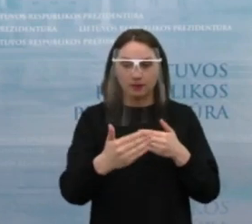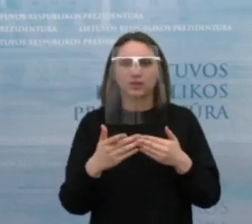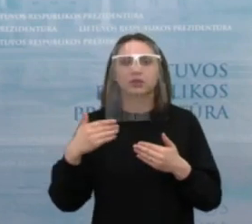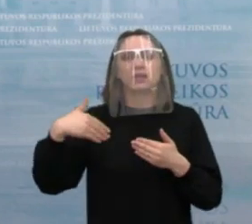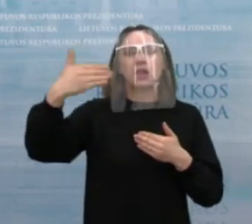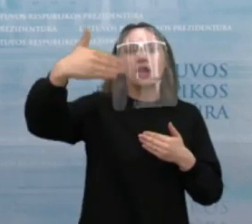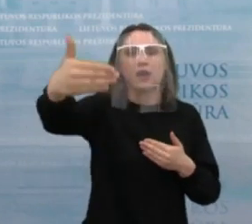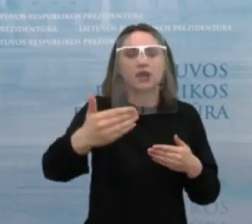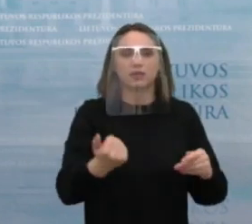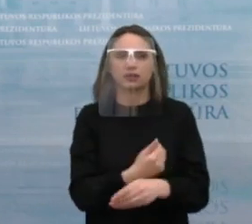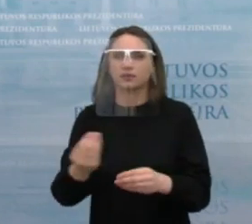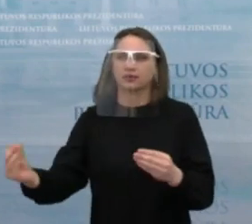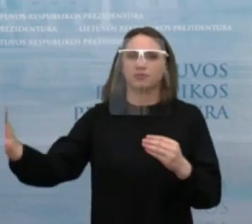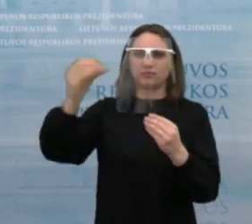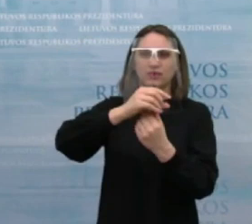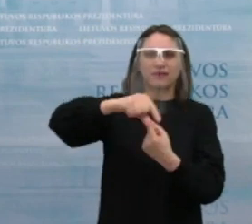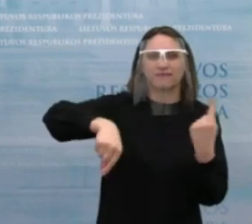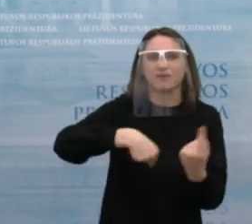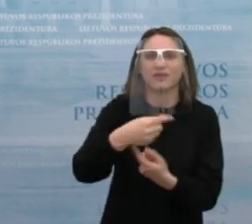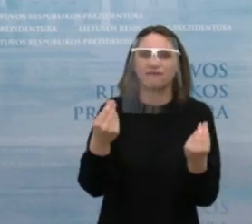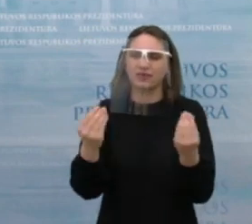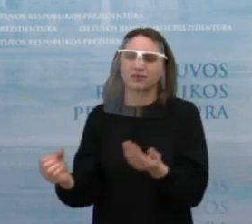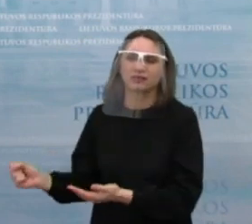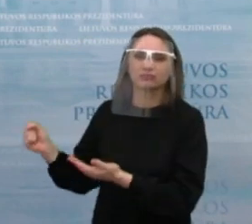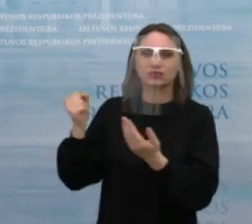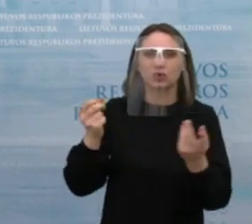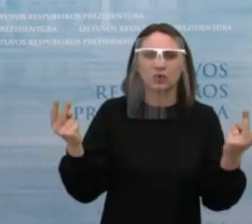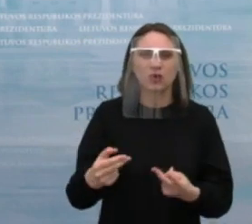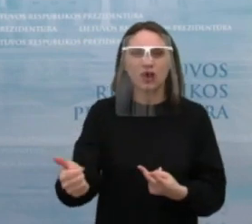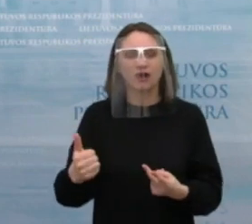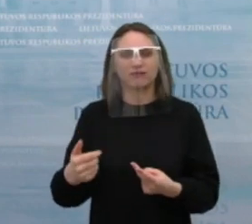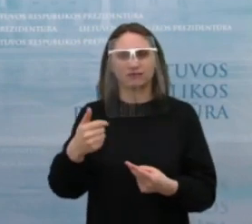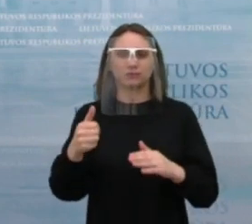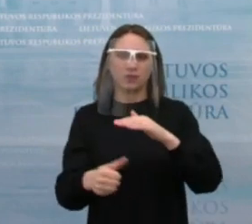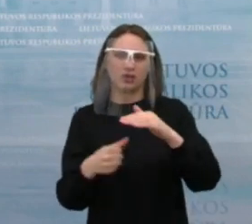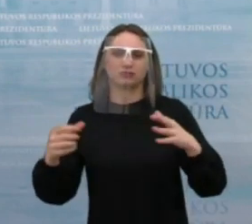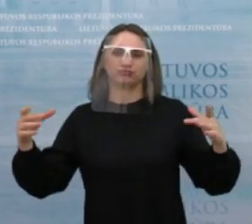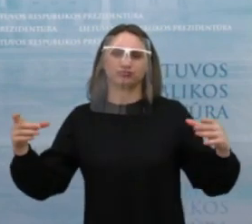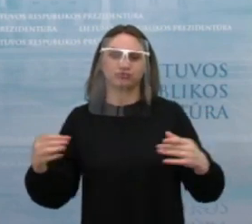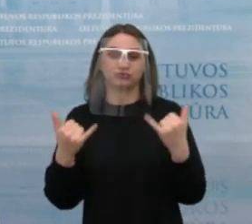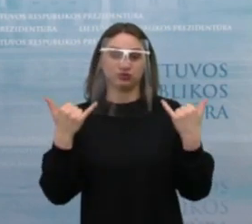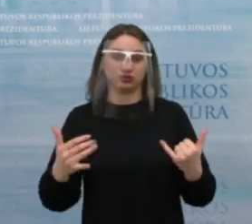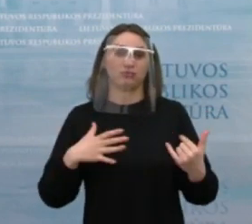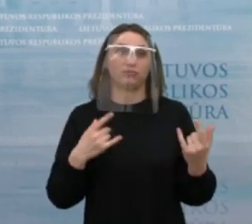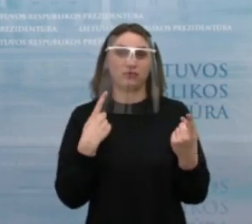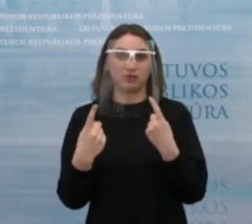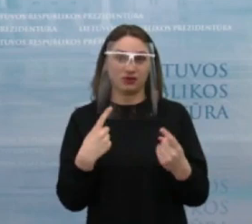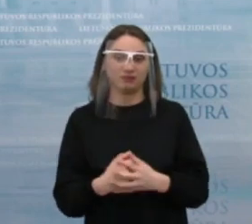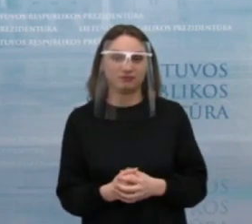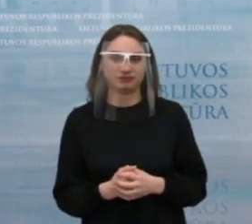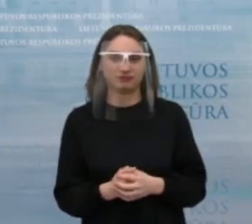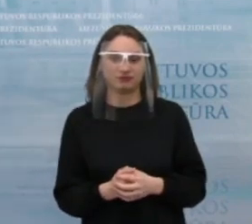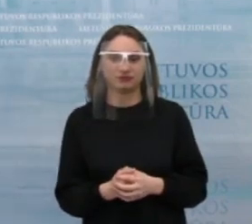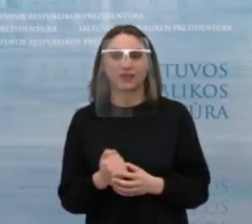investicinių, tame tarp ir finansinių, kad situacija pagerėtų ir tai šiandieną yra aptariamės su ministriai. Ačiū labai.